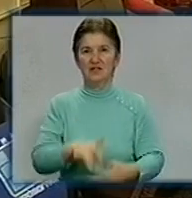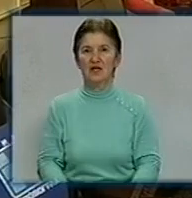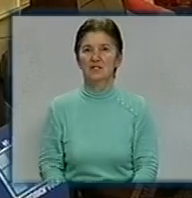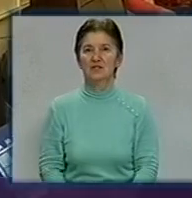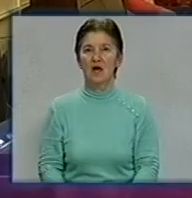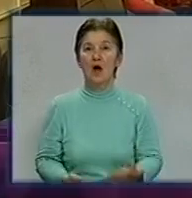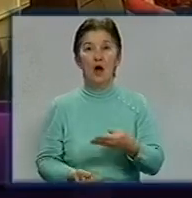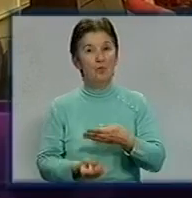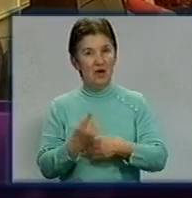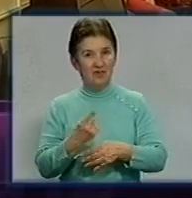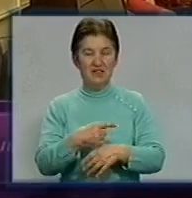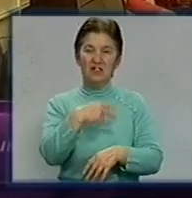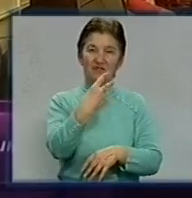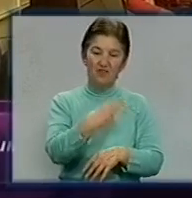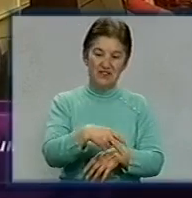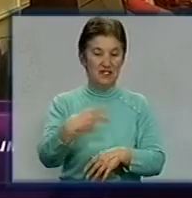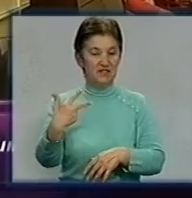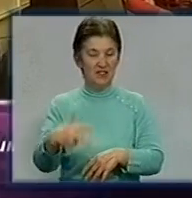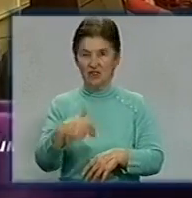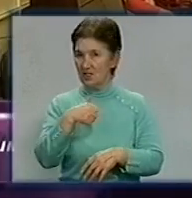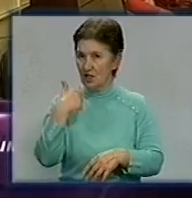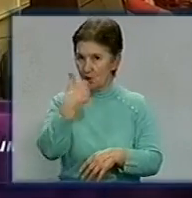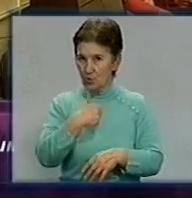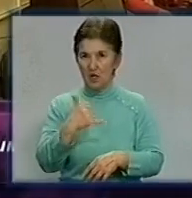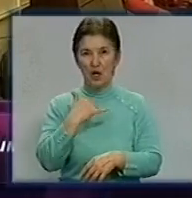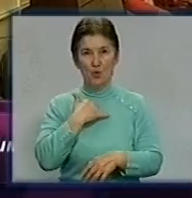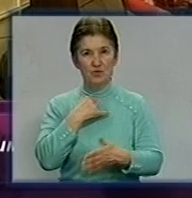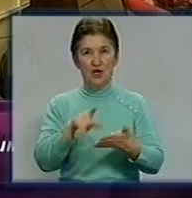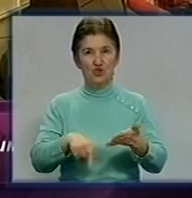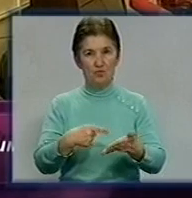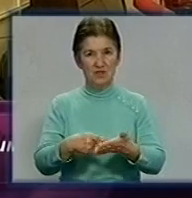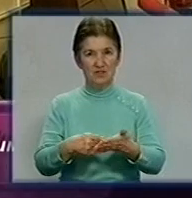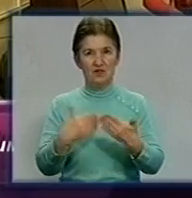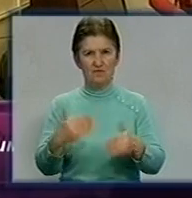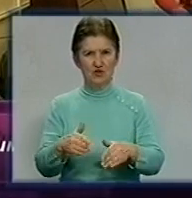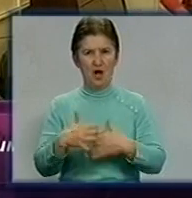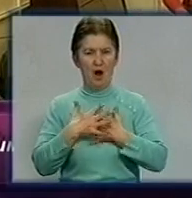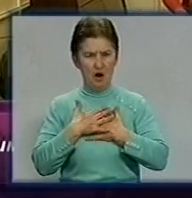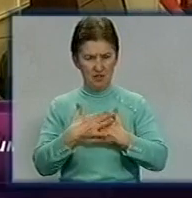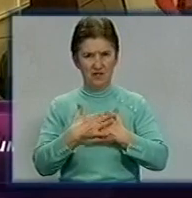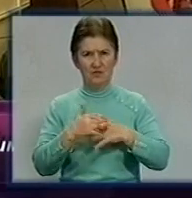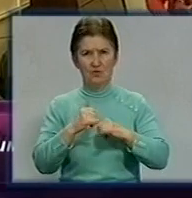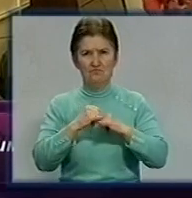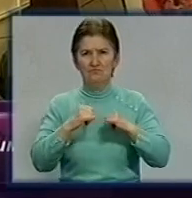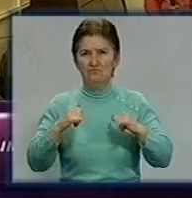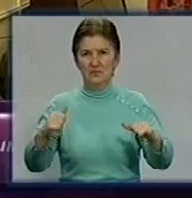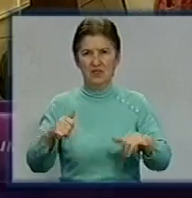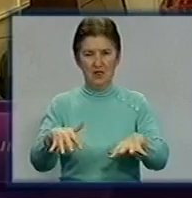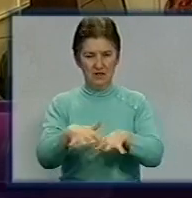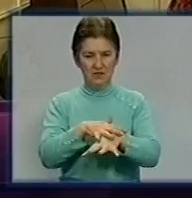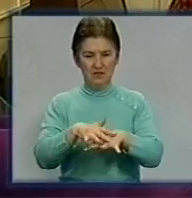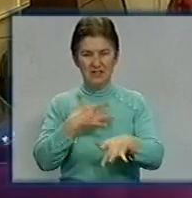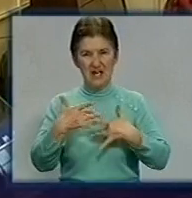Виявляється, і в 20-ті, і в 30-ті роки у нашому місті вже досить активно працювали, виступали на великих